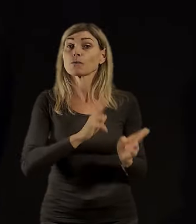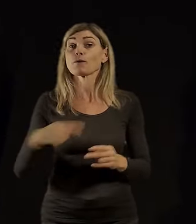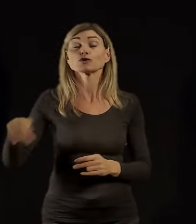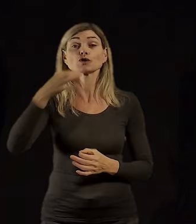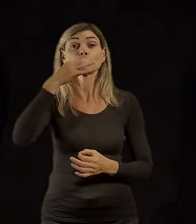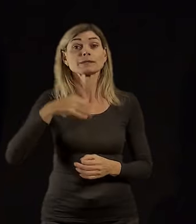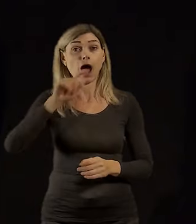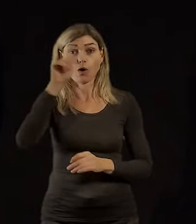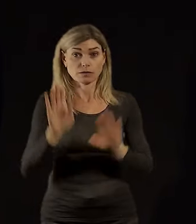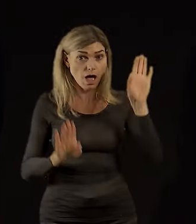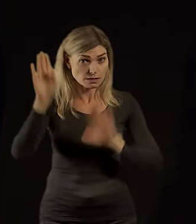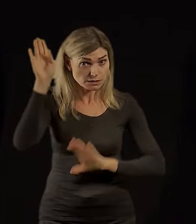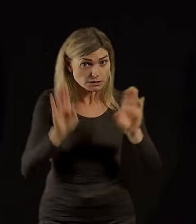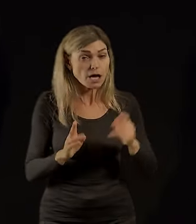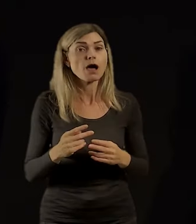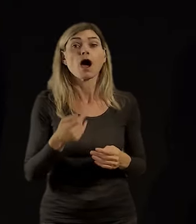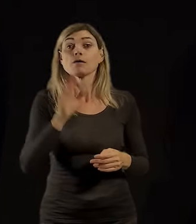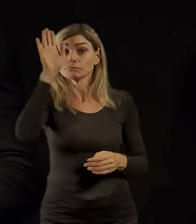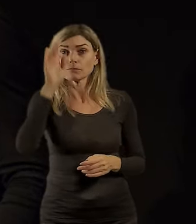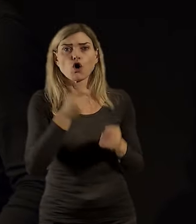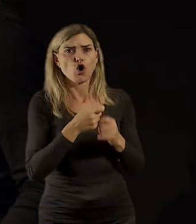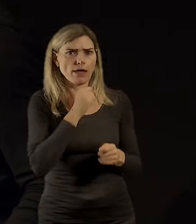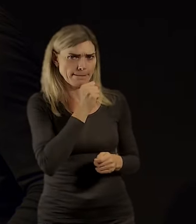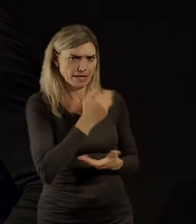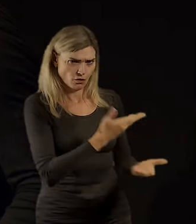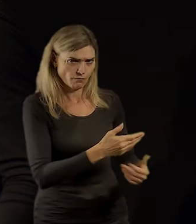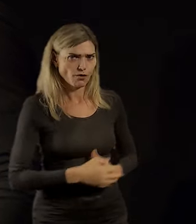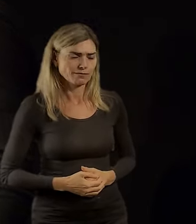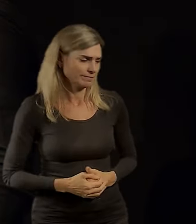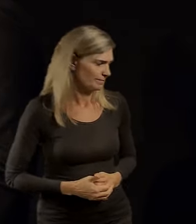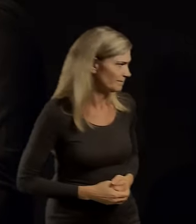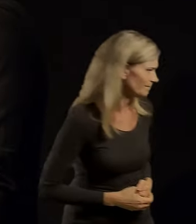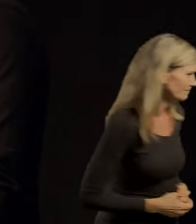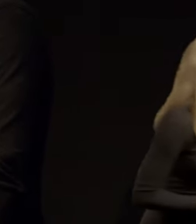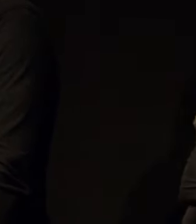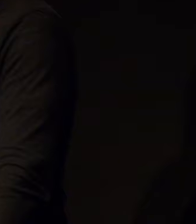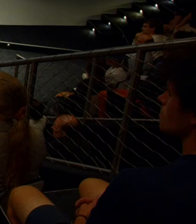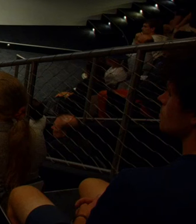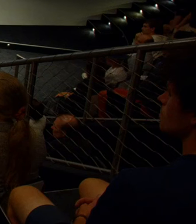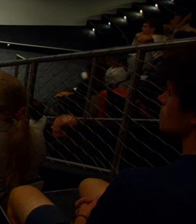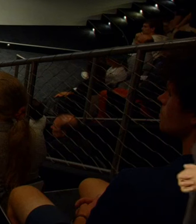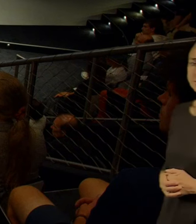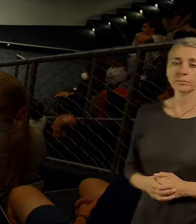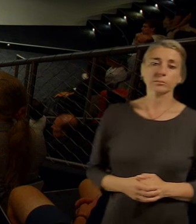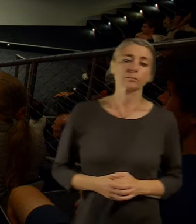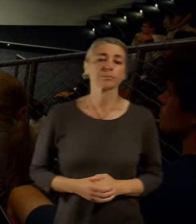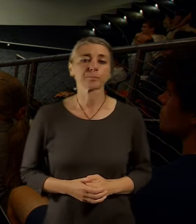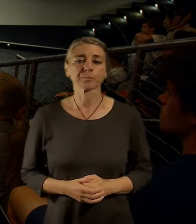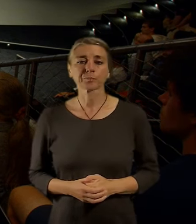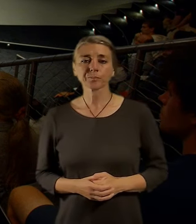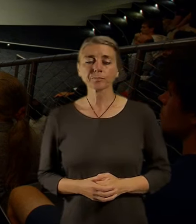možnost, stačí zvednout ruku, kolega vám podá mikrofon. Tak prosím, máme tady dotaz. Dobrý den, vítejte v campu. Já bych měl jeden